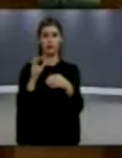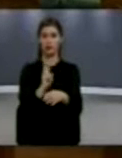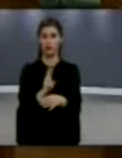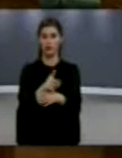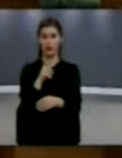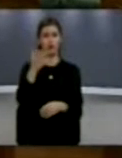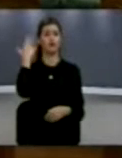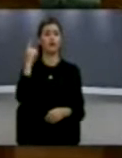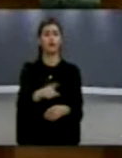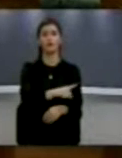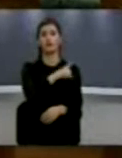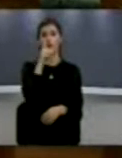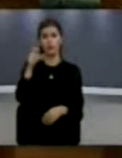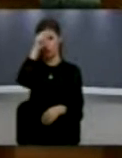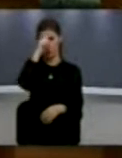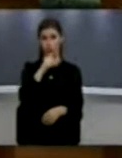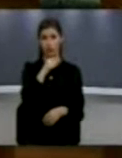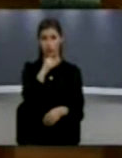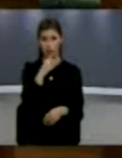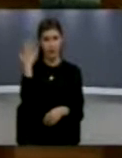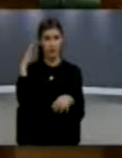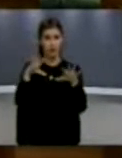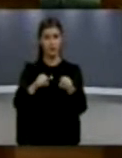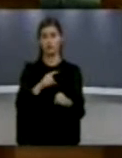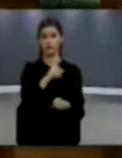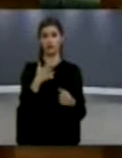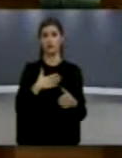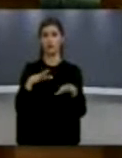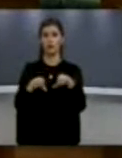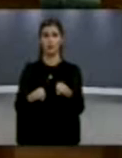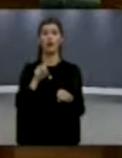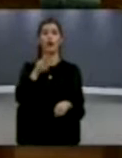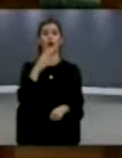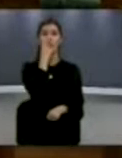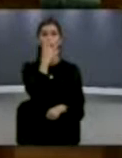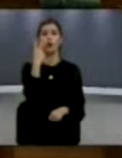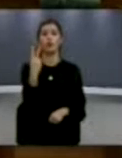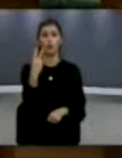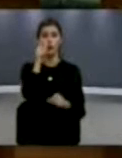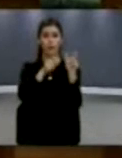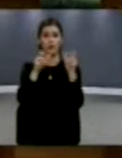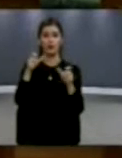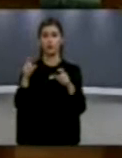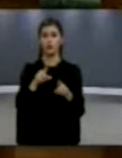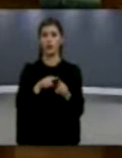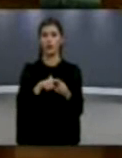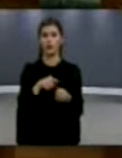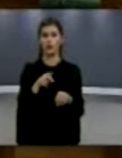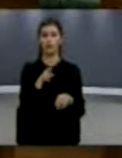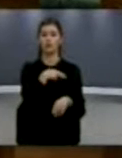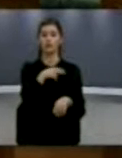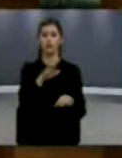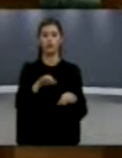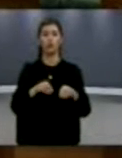që nga kohë e sundimit të turqis. Janë 22 prënarë të këtyre fshatrave të parët e të cilve bjeshkën e zhlebit e